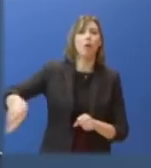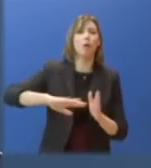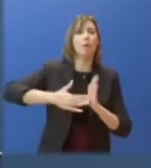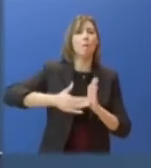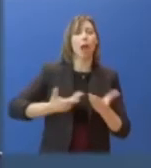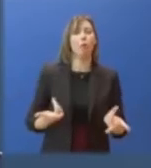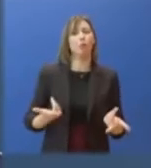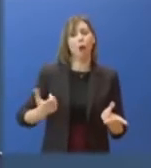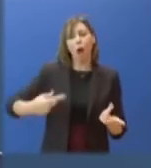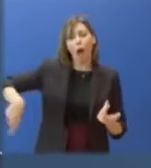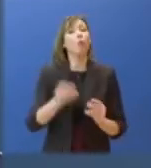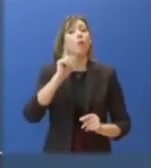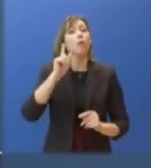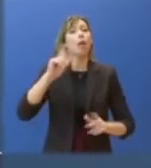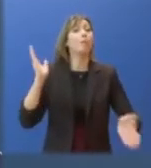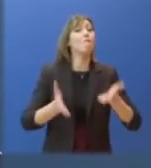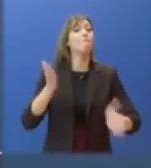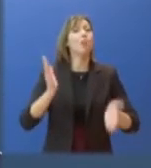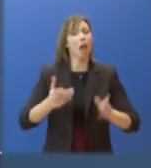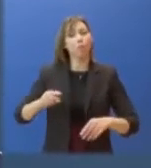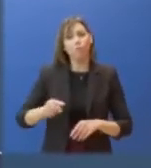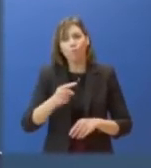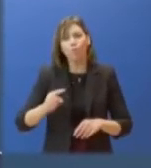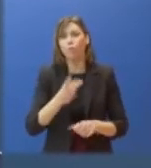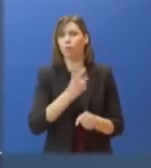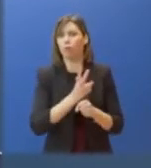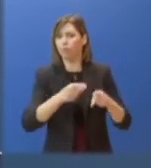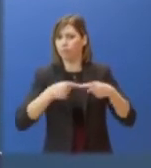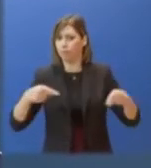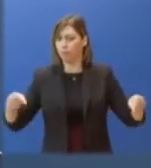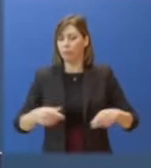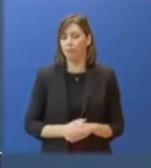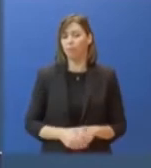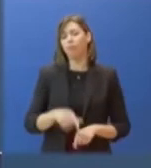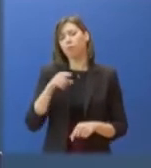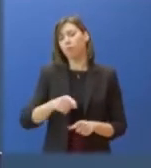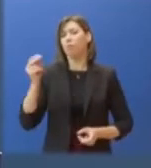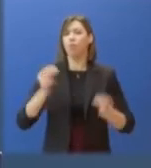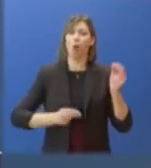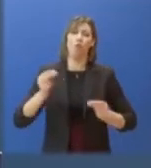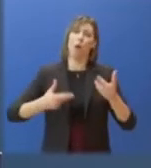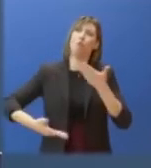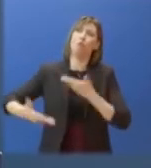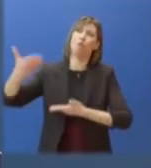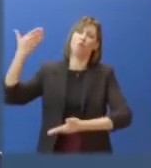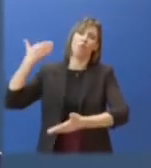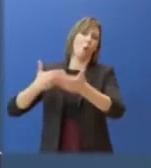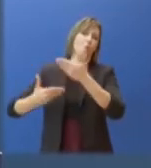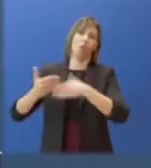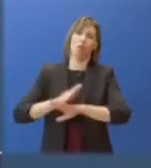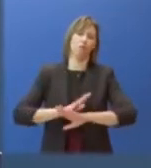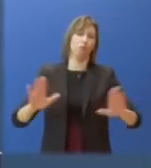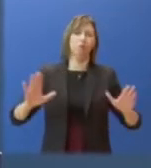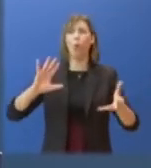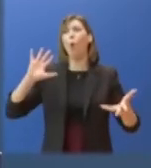σπάσει η σιωπή όσων την εφίστανται. Ο σεξισμός και η έμφυλη βία αποτελούν χρόνια προβλήματα που ταλαιπωρούν ολόκληρη την ανθρωπότητα